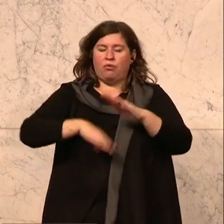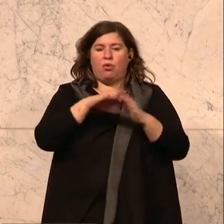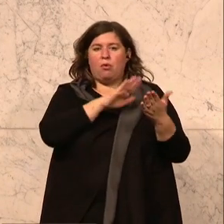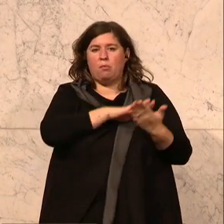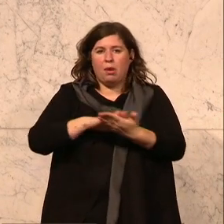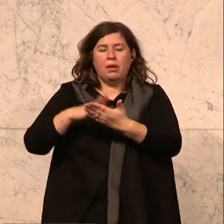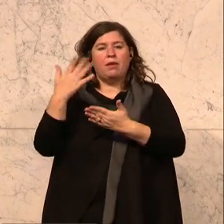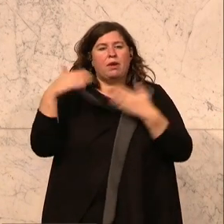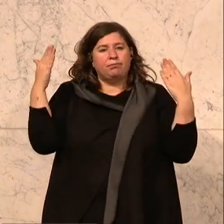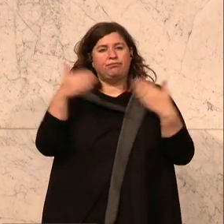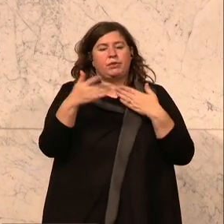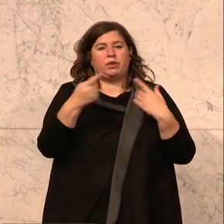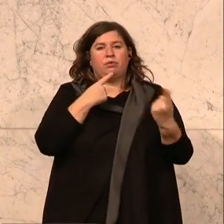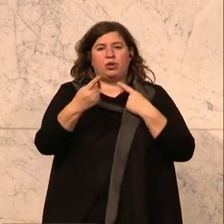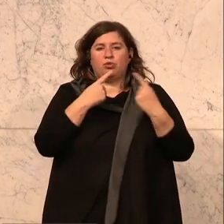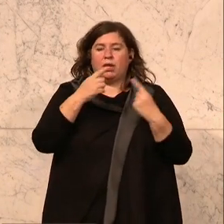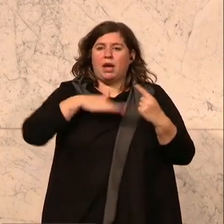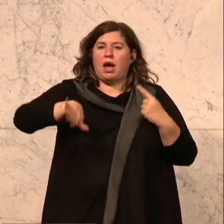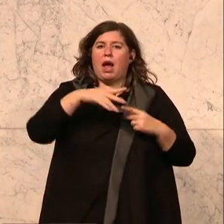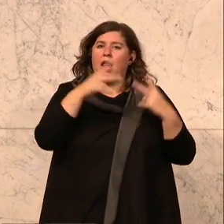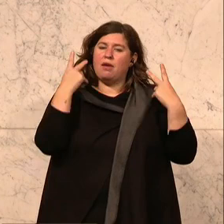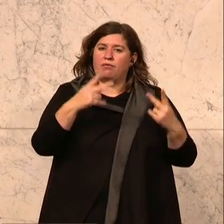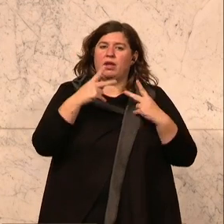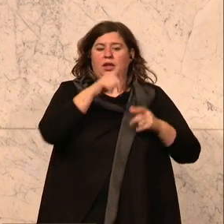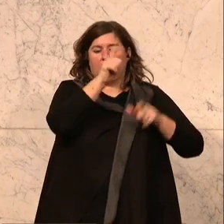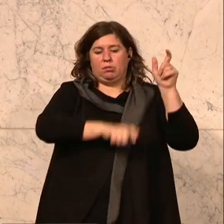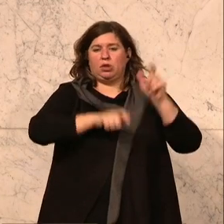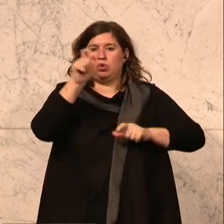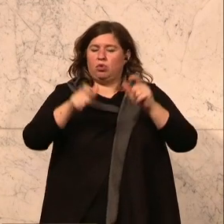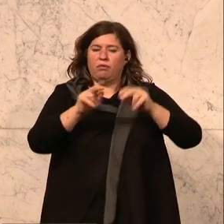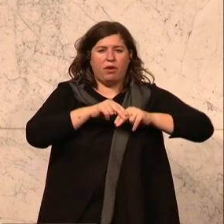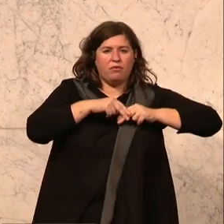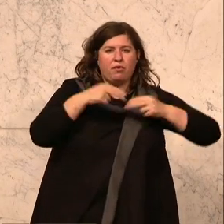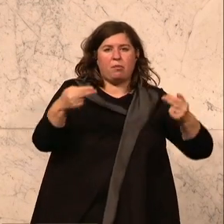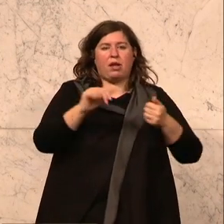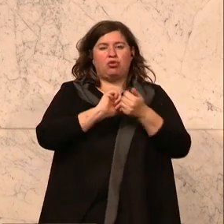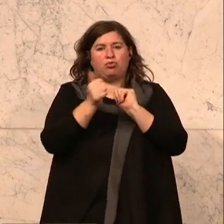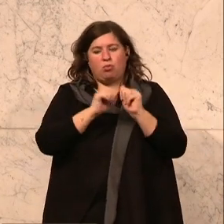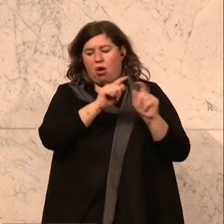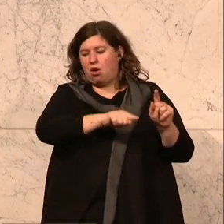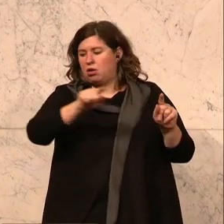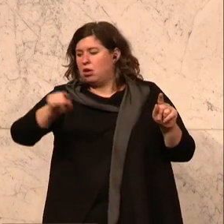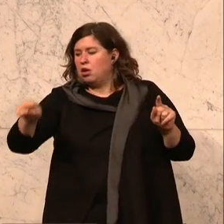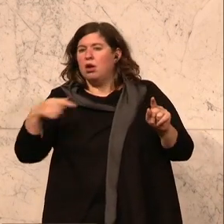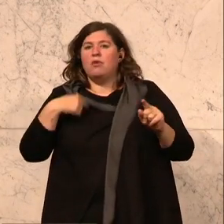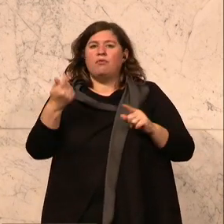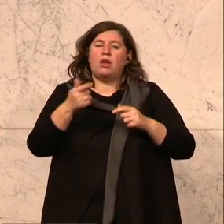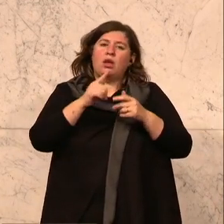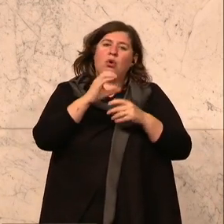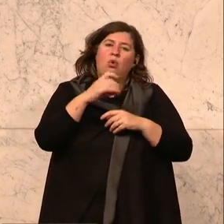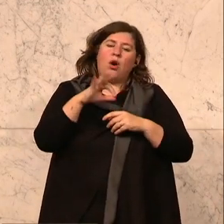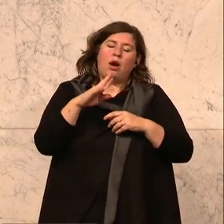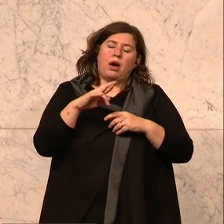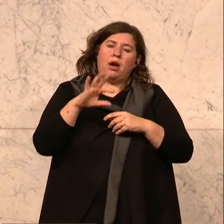intensive Gespräche auch gegeben mit allen wichtigen Stakeholdern, mit den Verbänden des Sports, dass eben der ORF Sportkanal bis